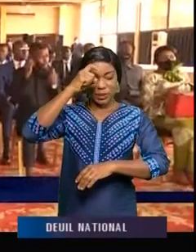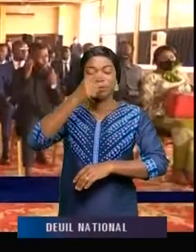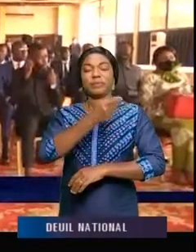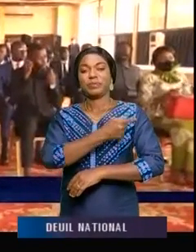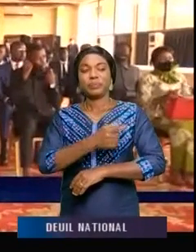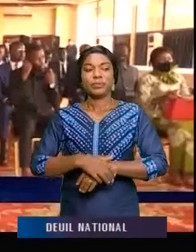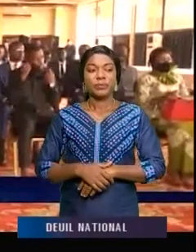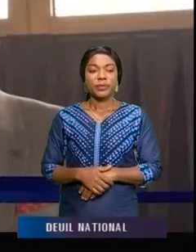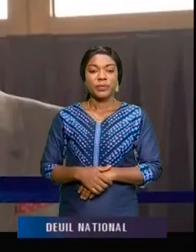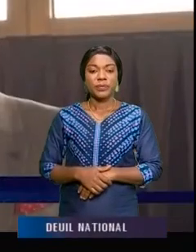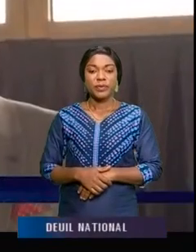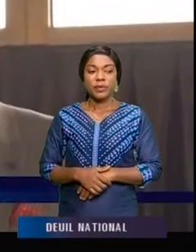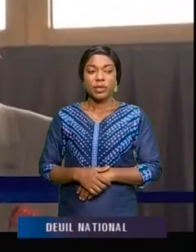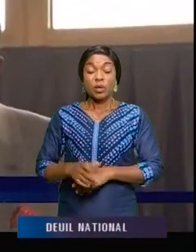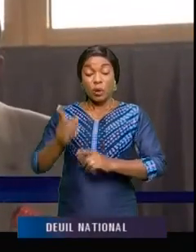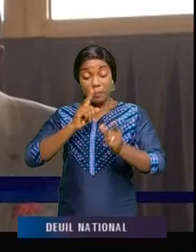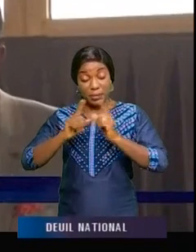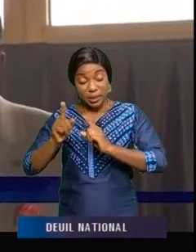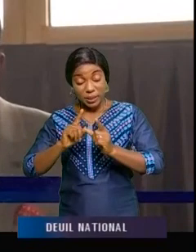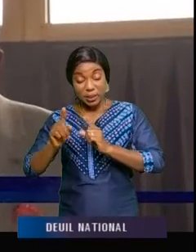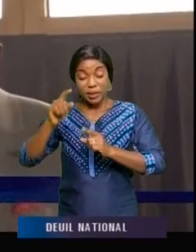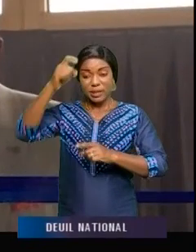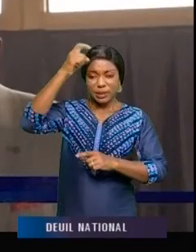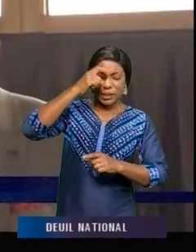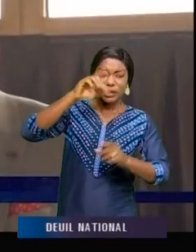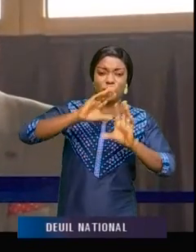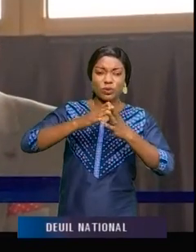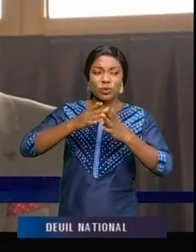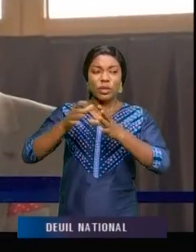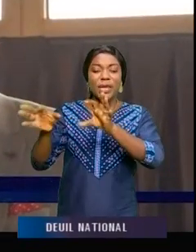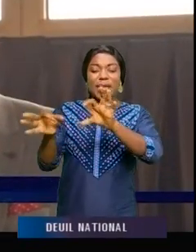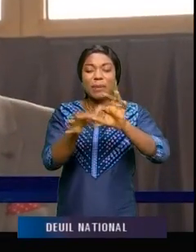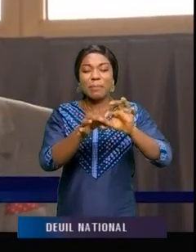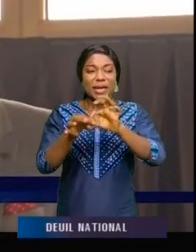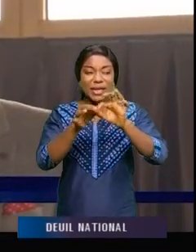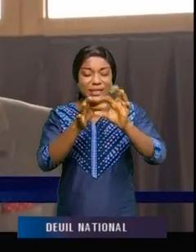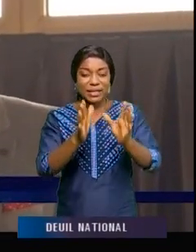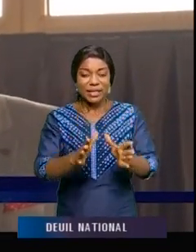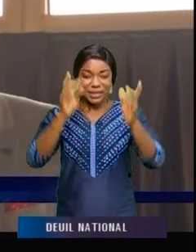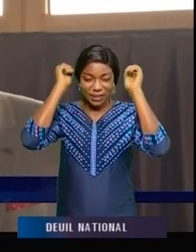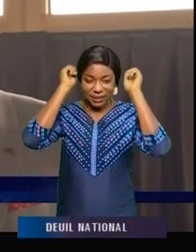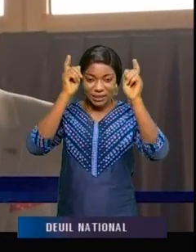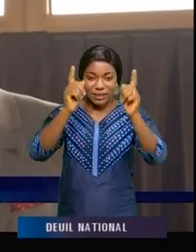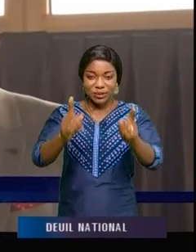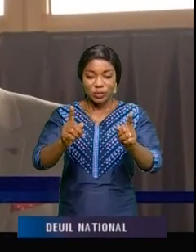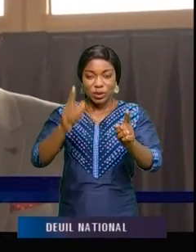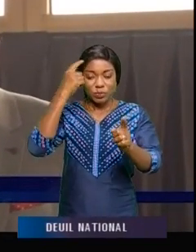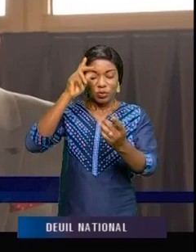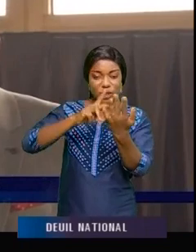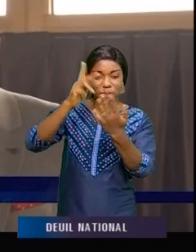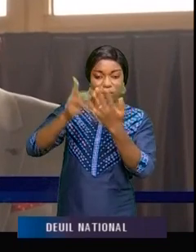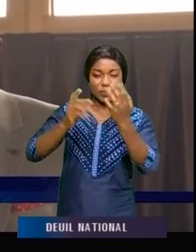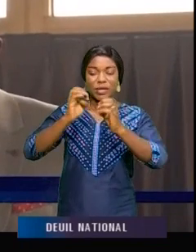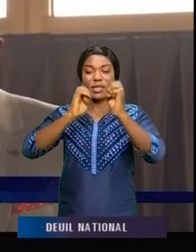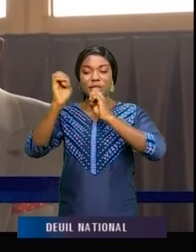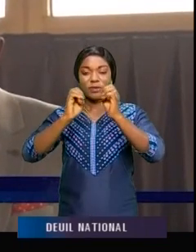démarche auprès de tous les partenaires de l'éducation, en vue de la révision ou de la rédition du programme national de l'enseignement au niveau des